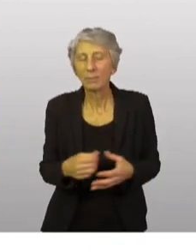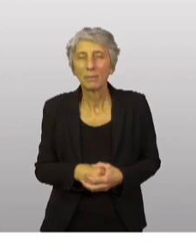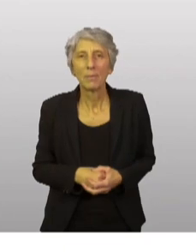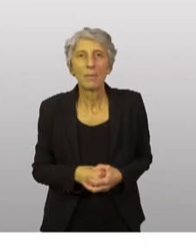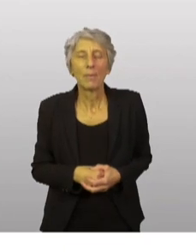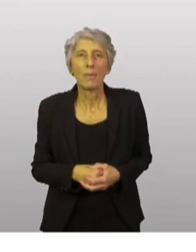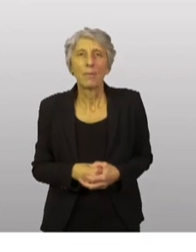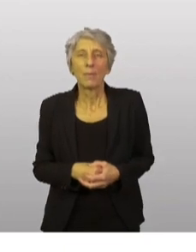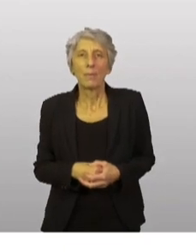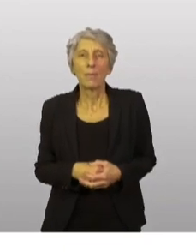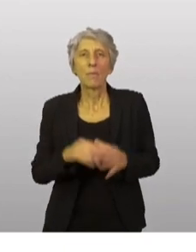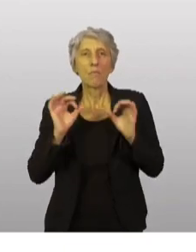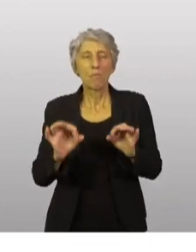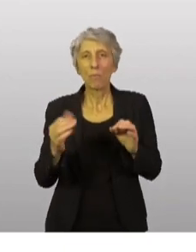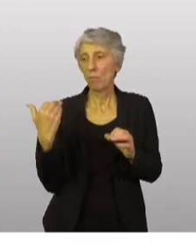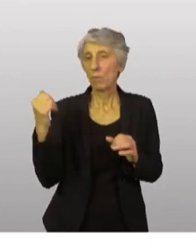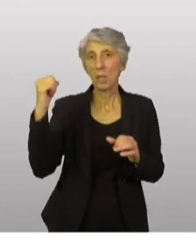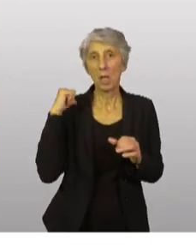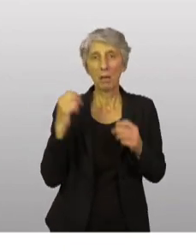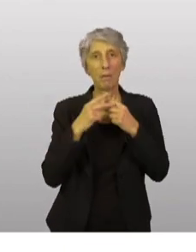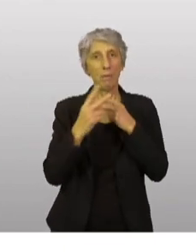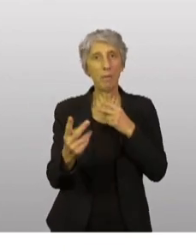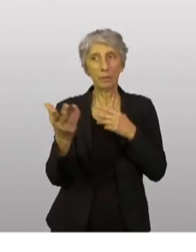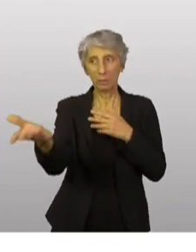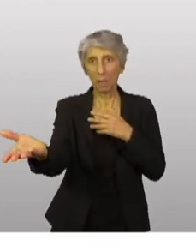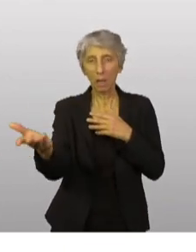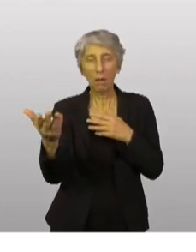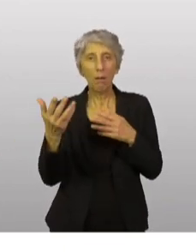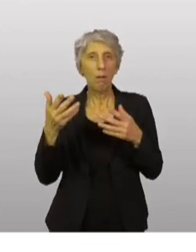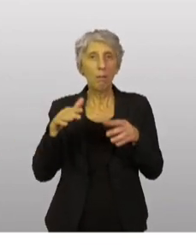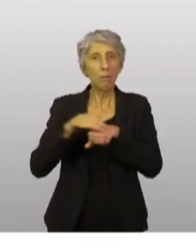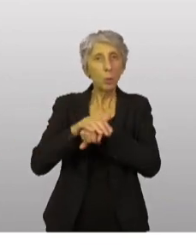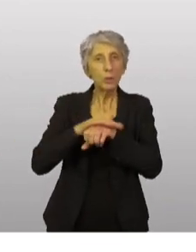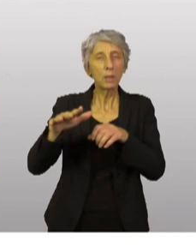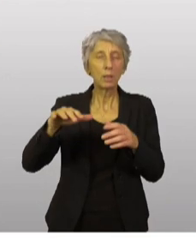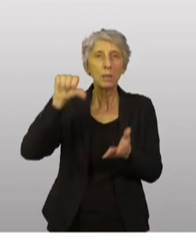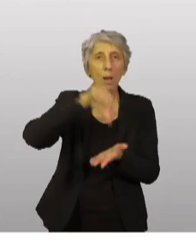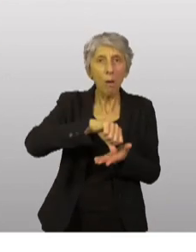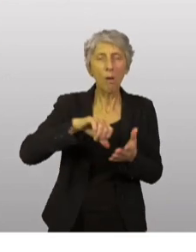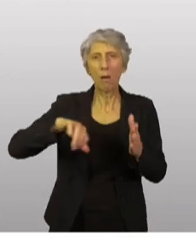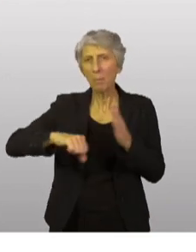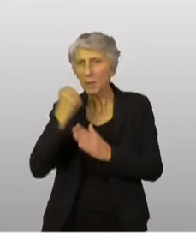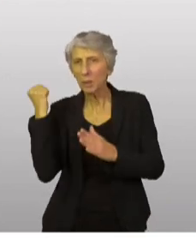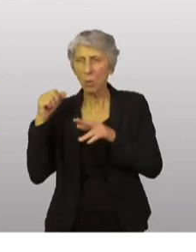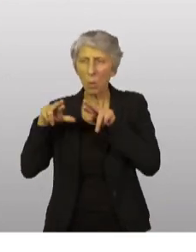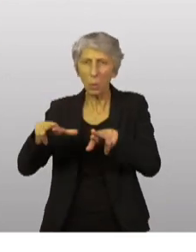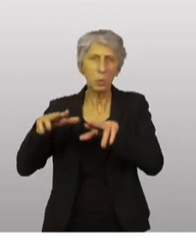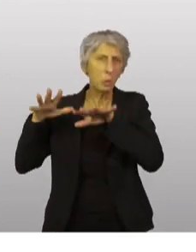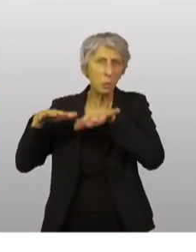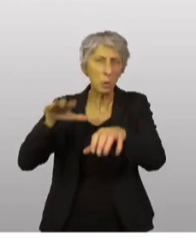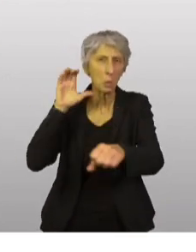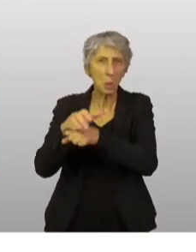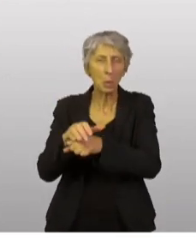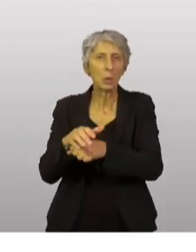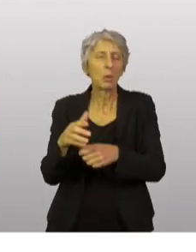à nouveau apporté notre soutien hier devant les agissements du régime iranien et devant la répression brutale qui est menée contre les